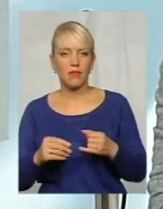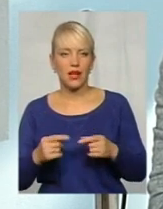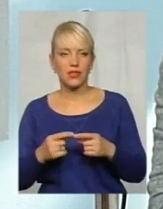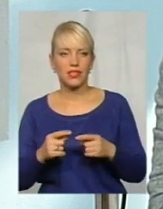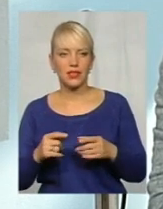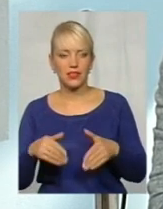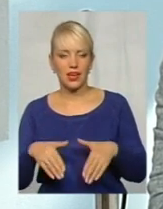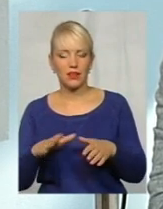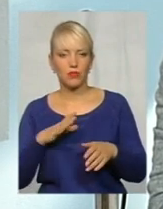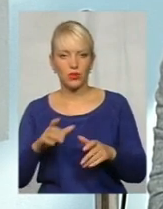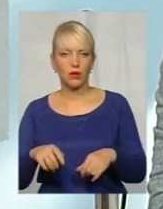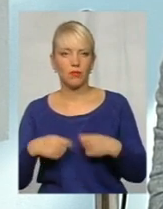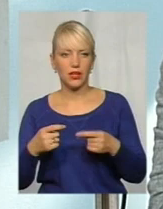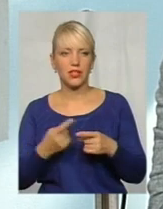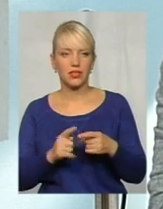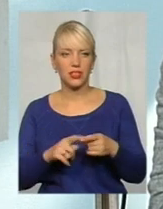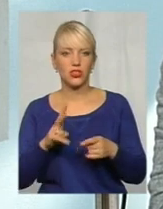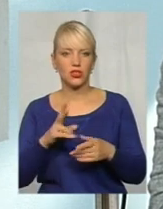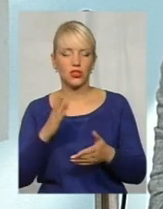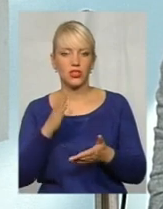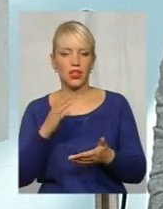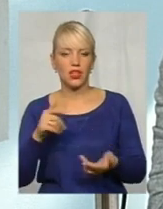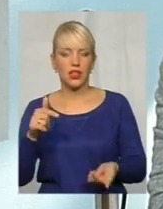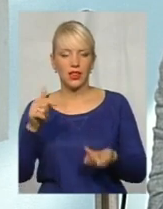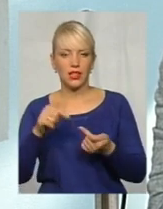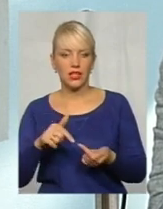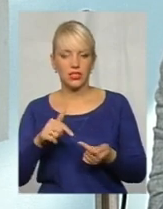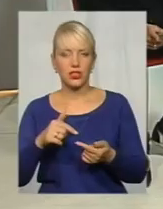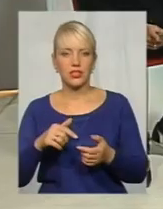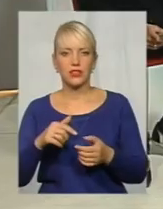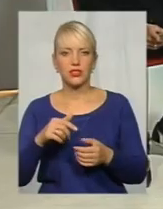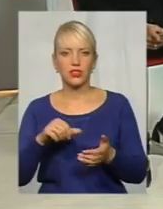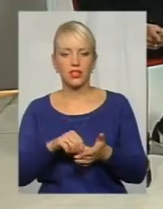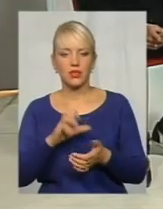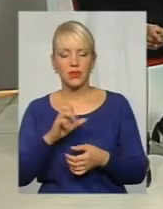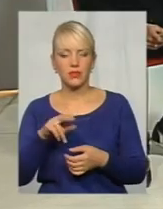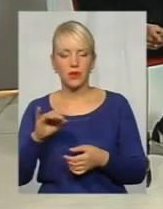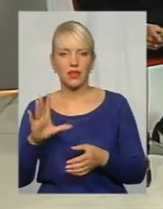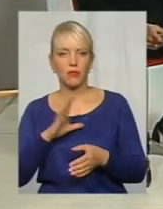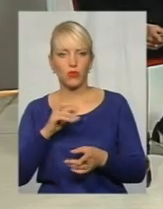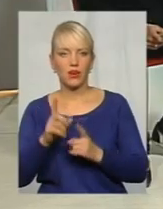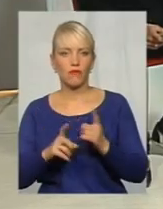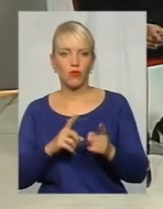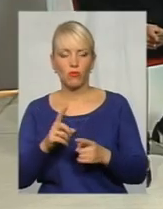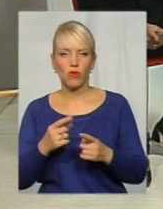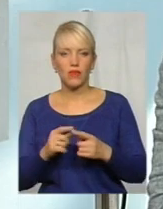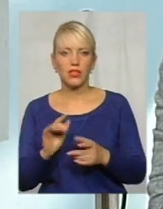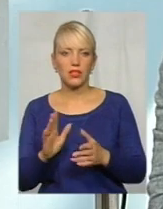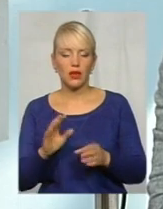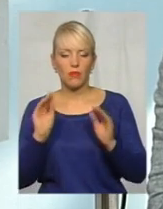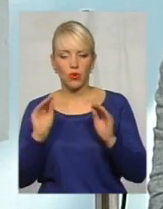належали колишнім членам КСП, які були реформовані, і які своїм протокольним рішенням надали